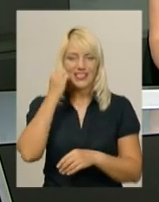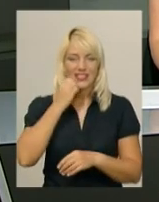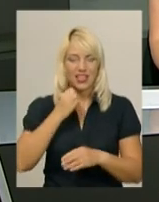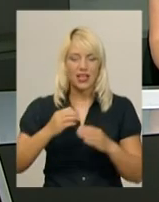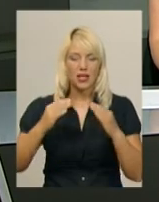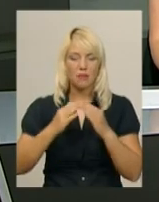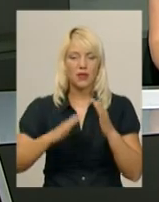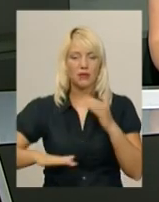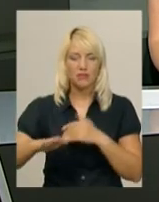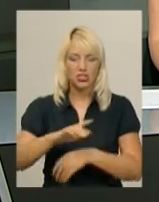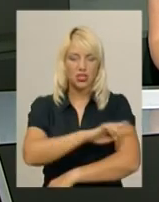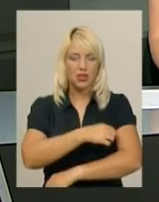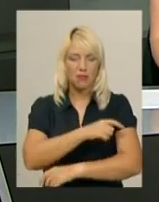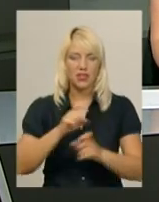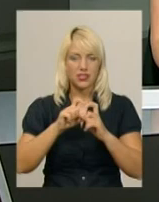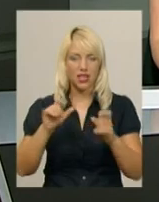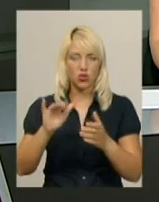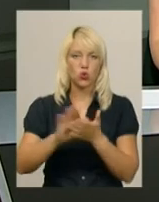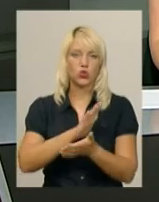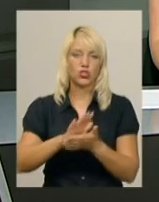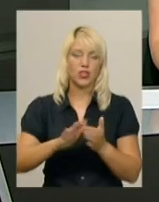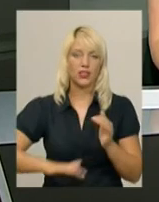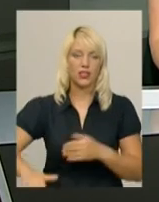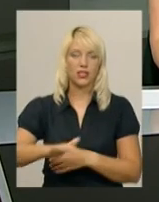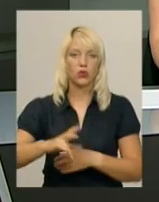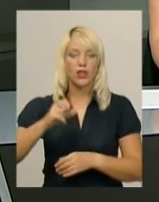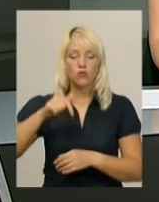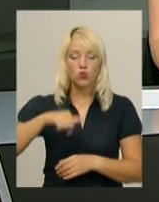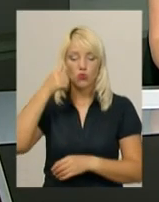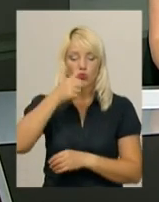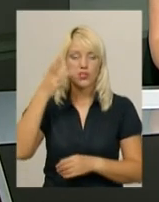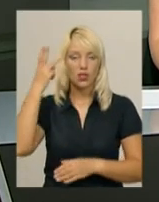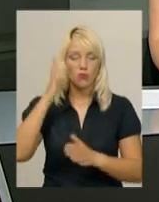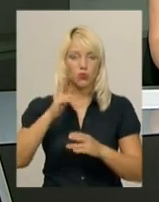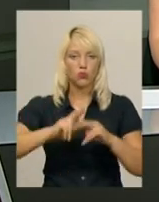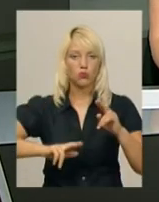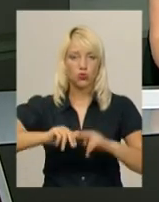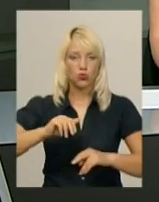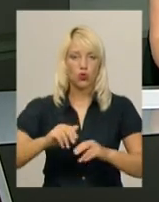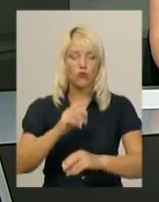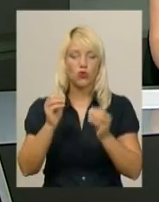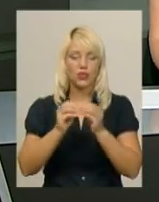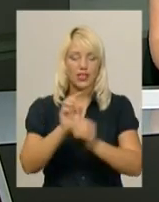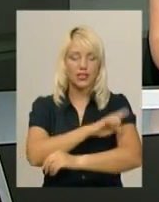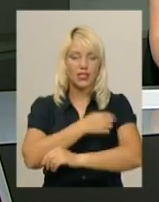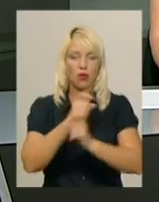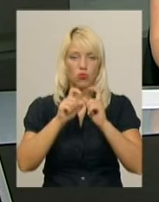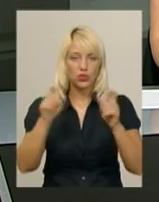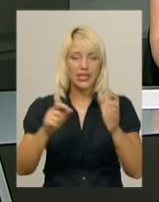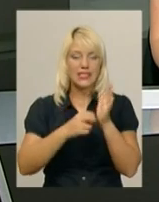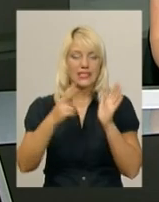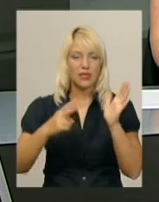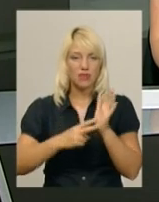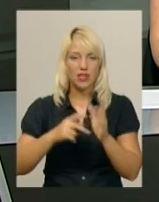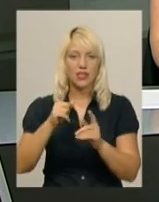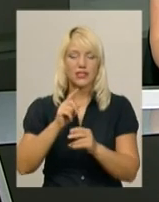медзакладу та розчищають територію. Нагадаю, у цьому році на Хмельниччині побудуть 10 амбулаторій, 17 реконструюють. На це з